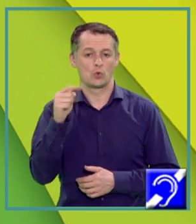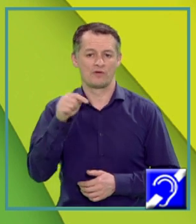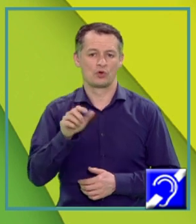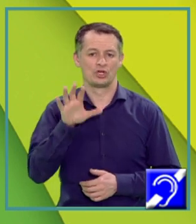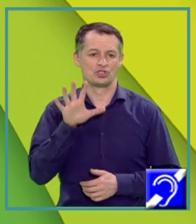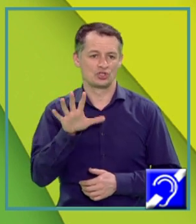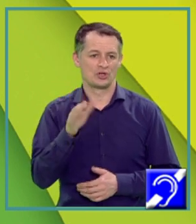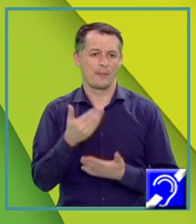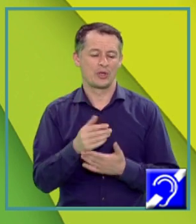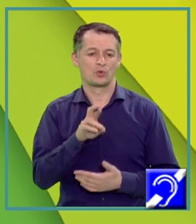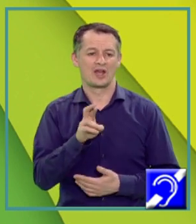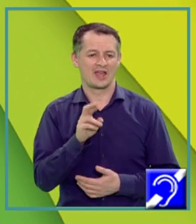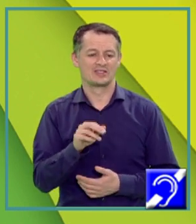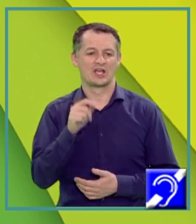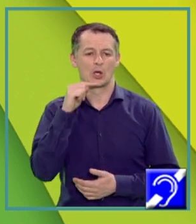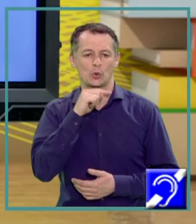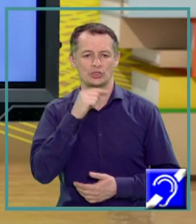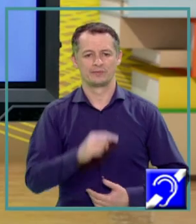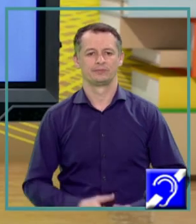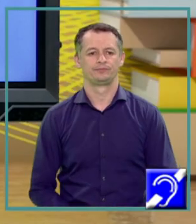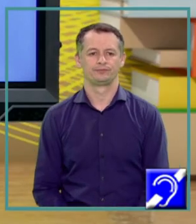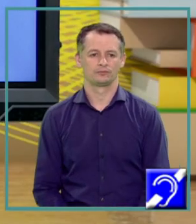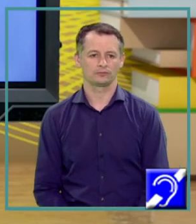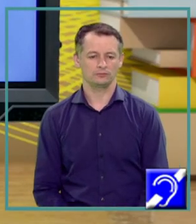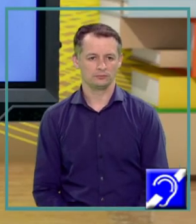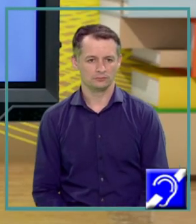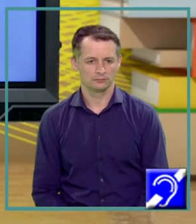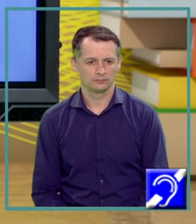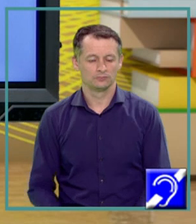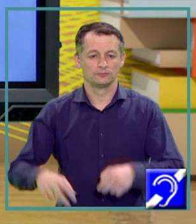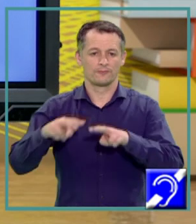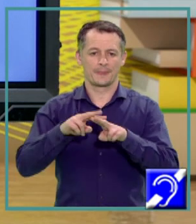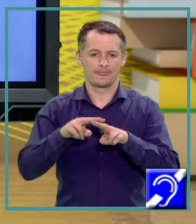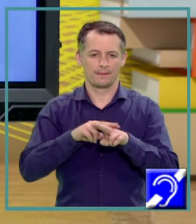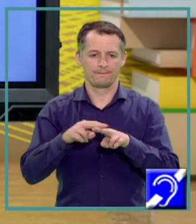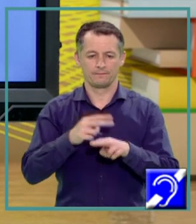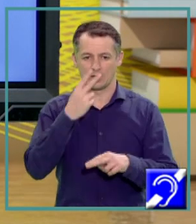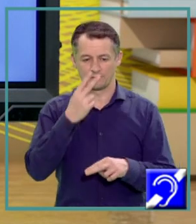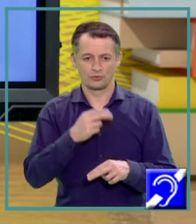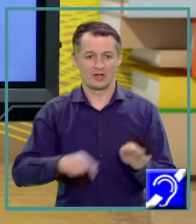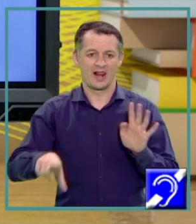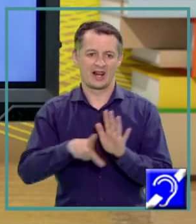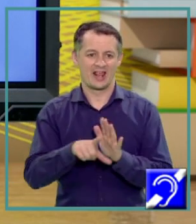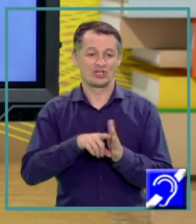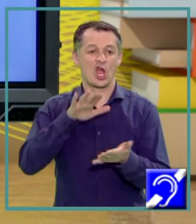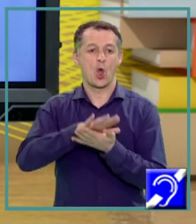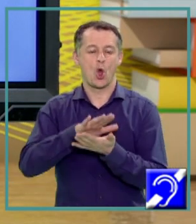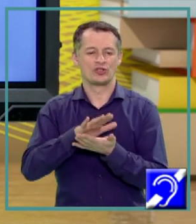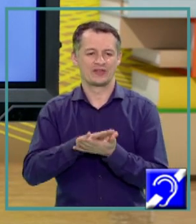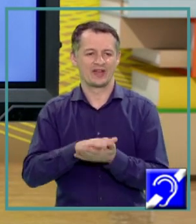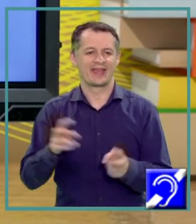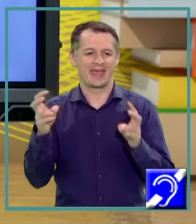,5 pentru radiația roșie Așa cum ați văzut, legea conservării